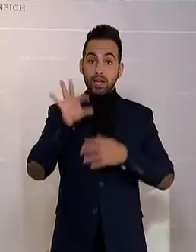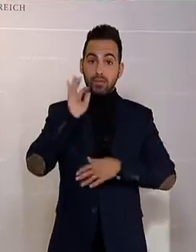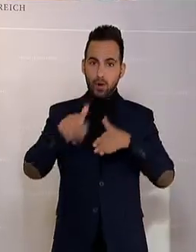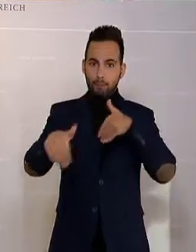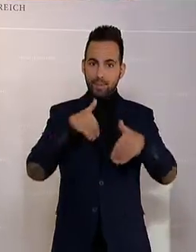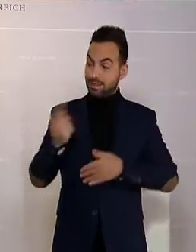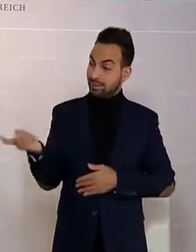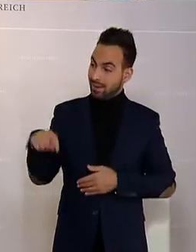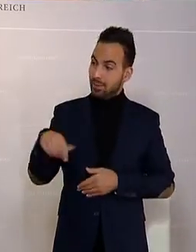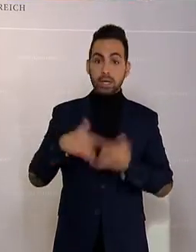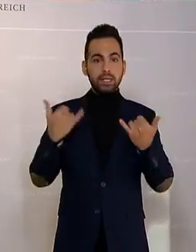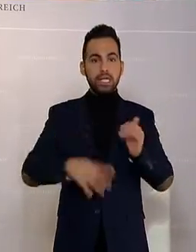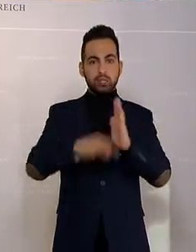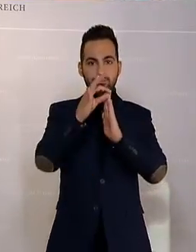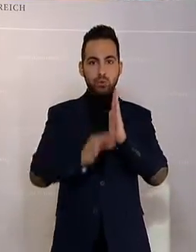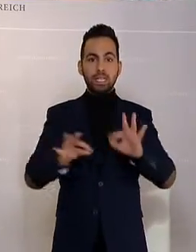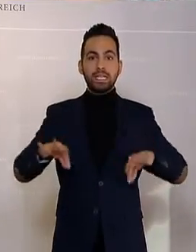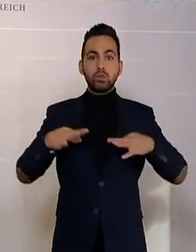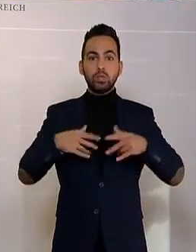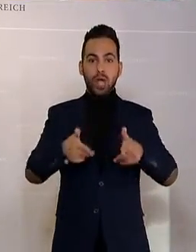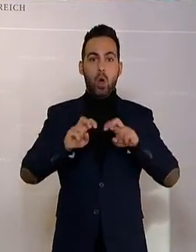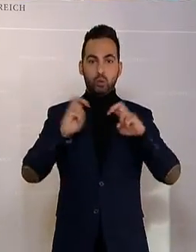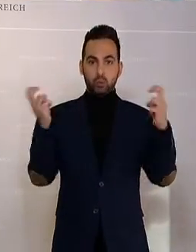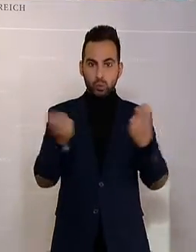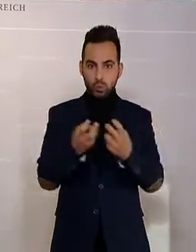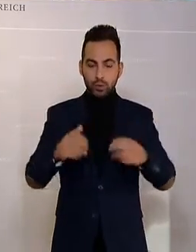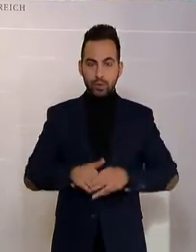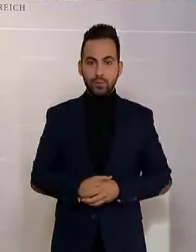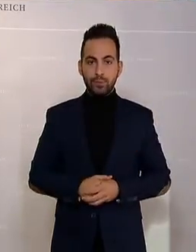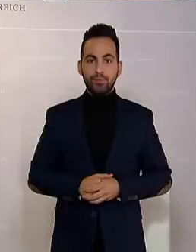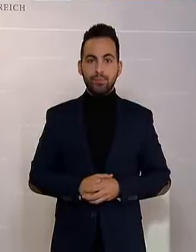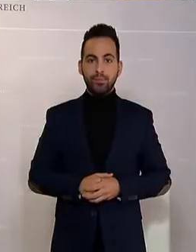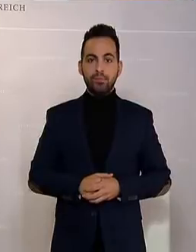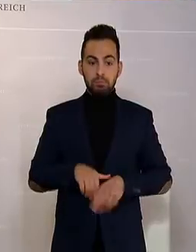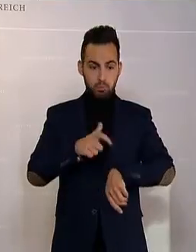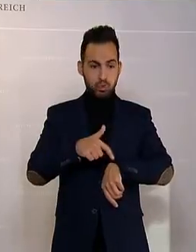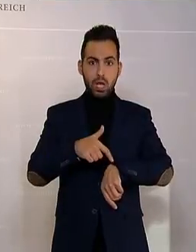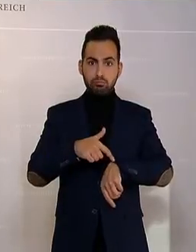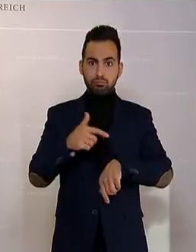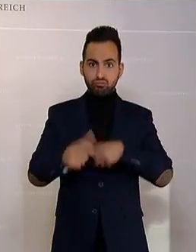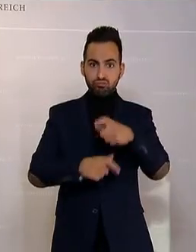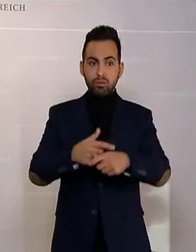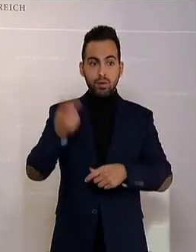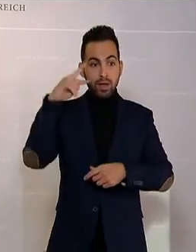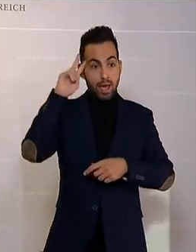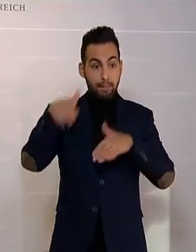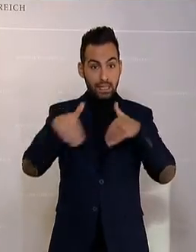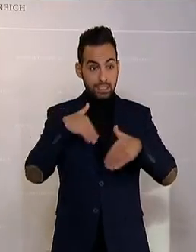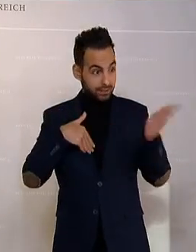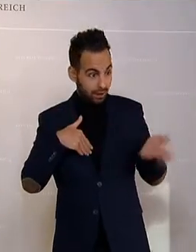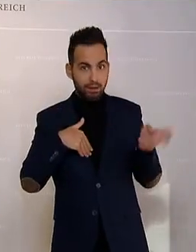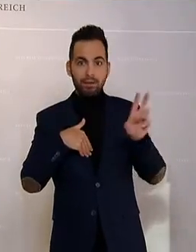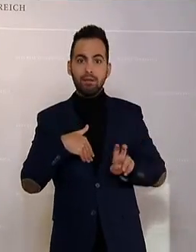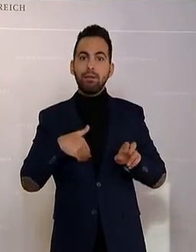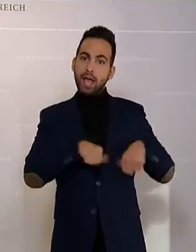Wir kommen nun zu den Punkten des Gesundheitsausschusses und dürfen den gut in der Zeit eingelangten Herrn Ministerrecht herzlich bei uns